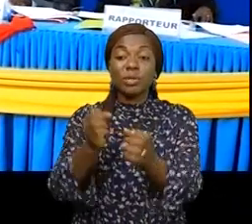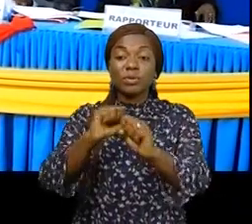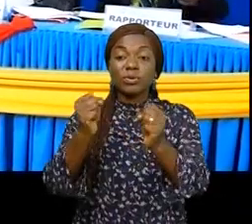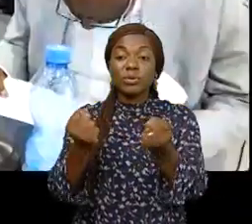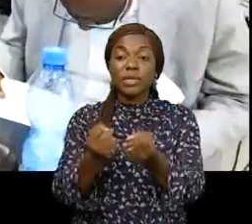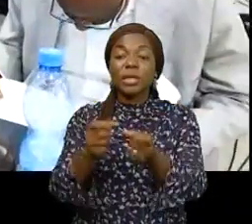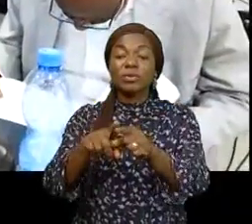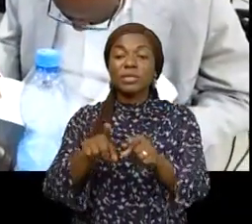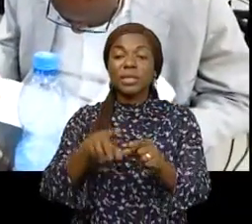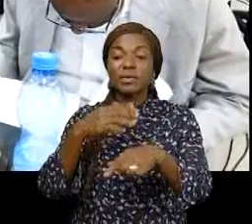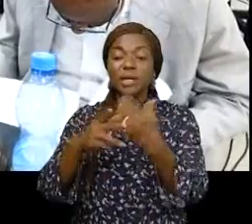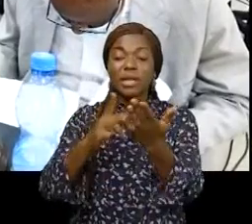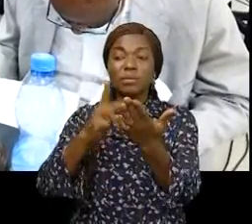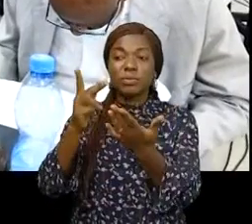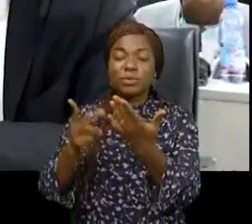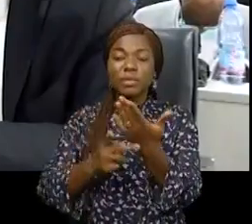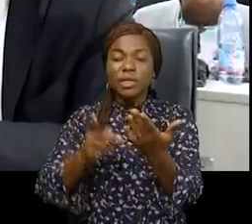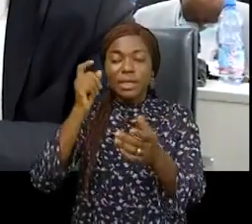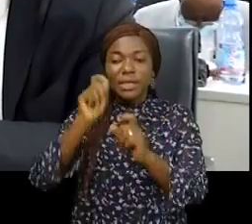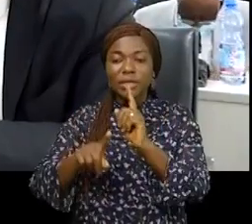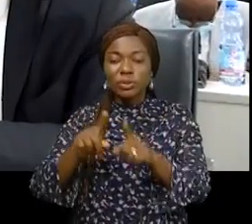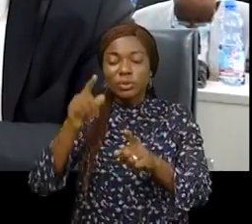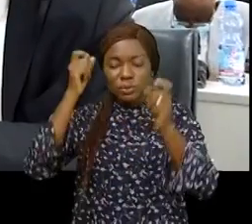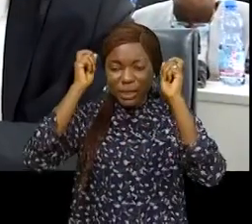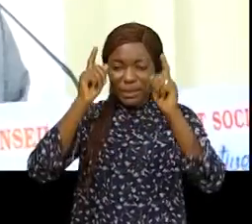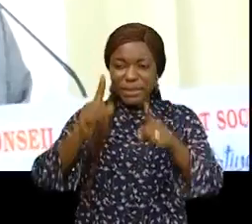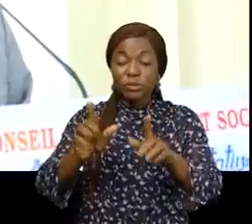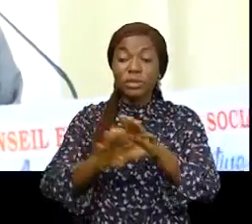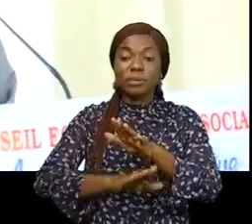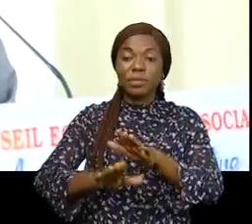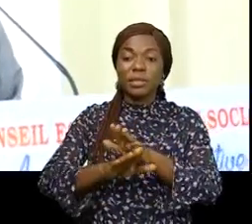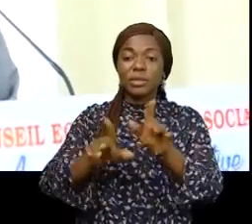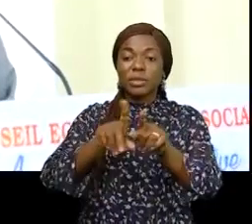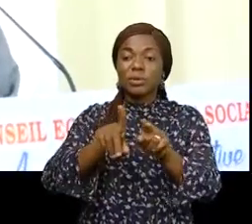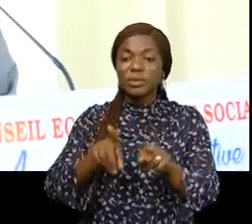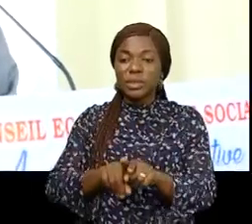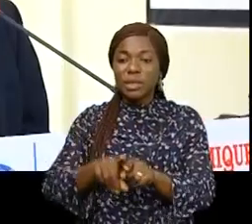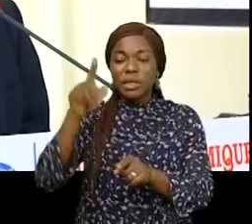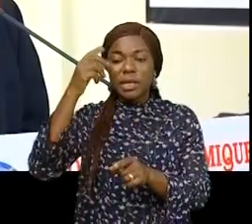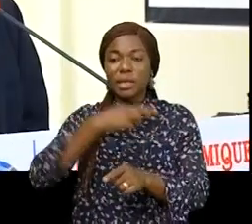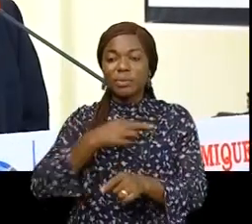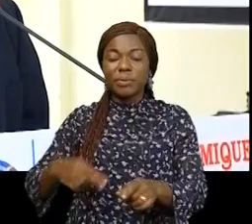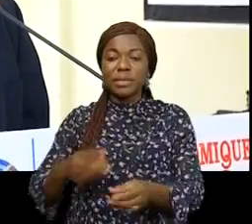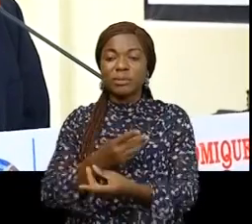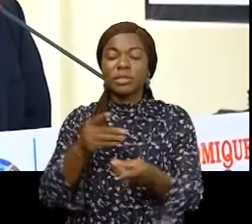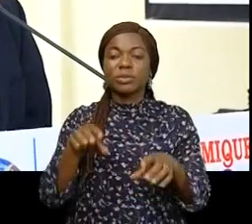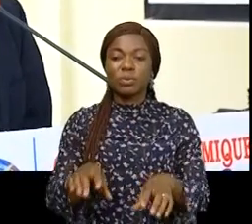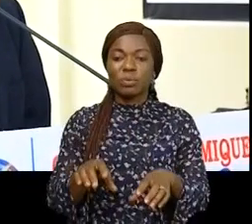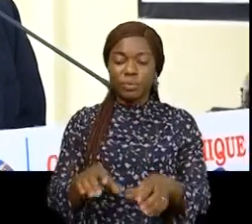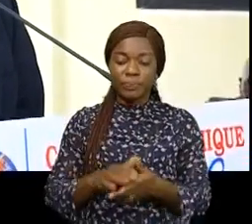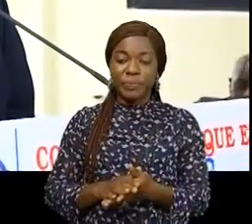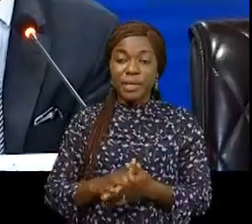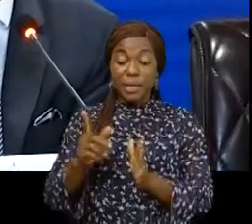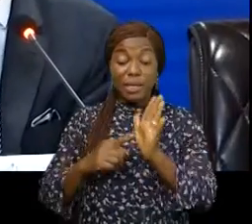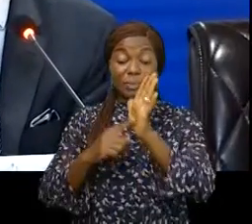un projet d'avis abordant les questions sur l'éducation de base et la gratuité de l'enseignement en République démocratique du Congo. Le